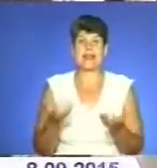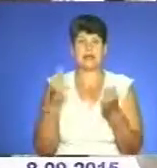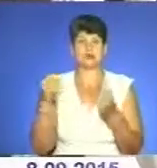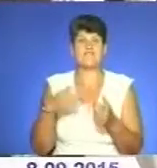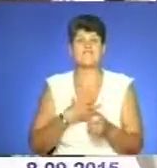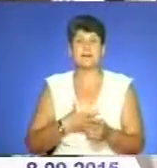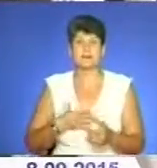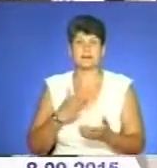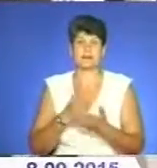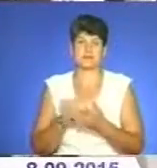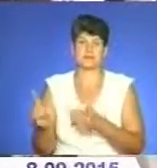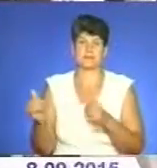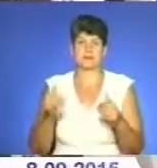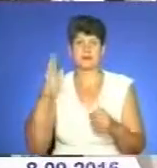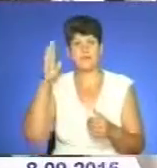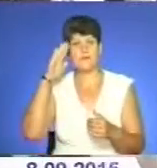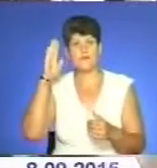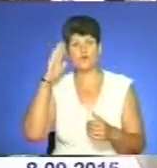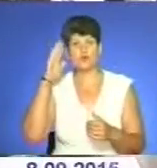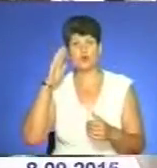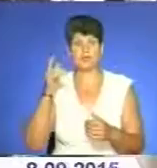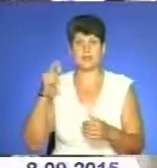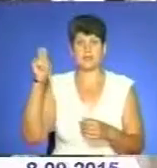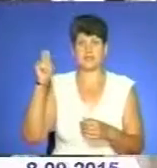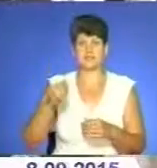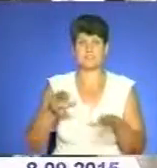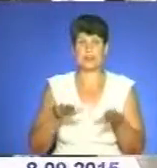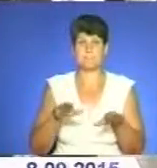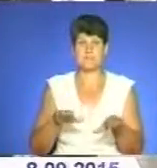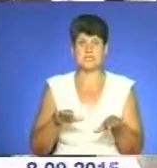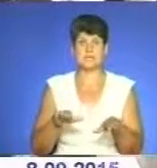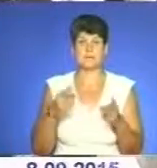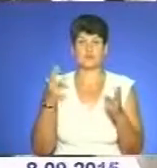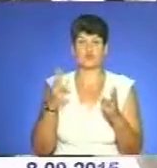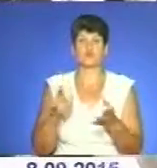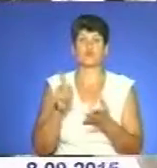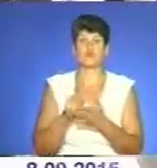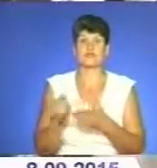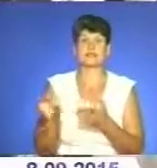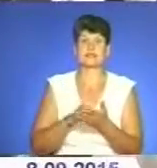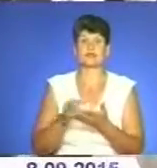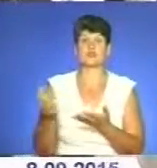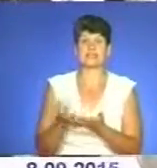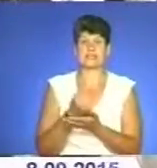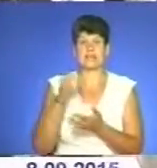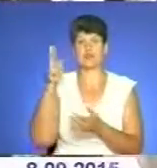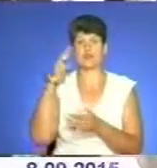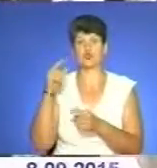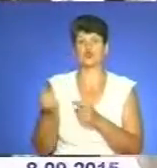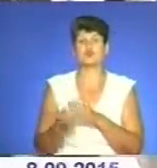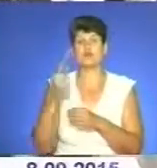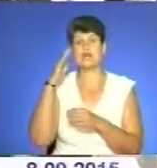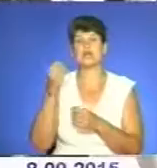забезпечення водою. Прибувши на місце пожежі, вони мусять відразу знайти вододжерело, з якого вони будуть